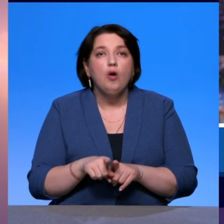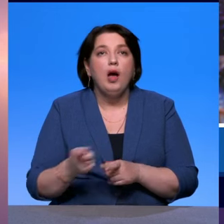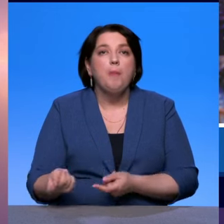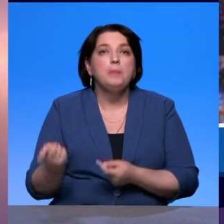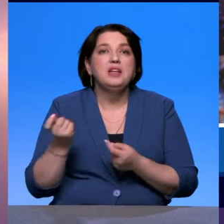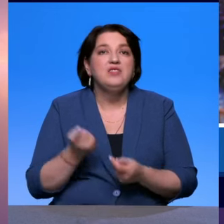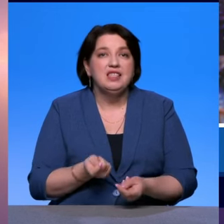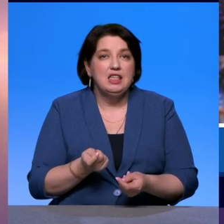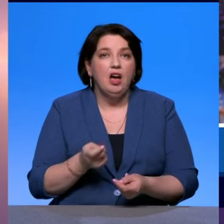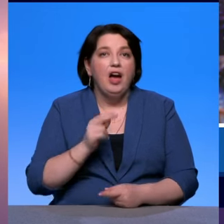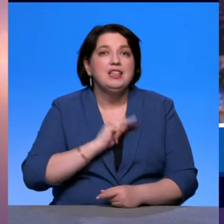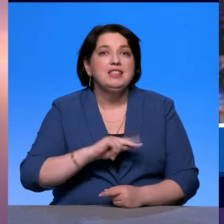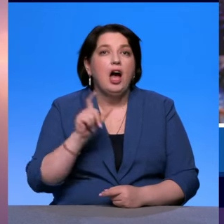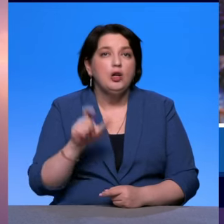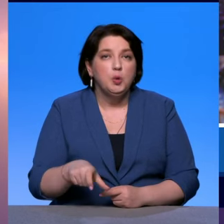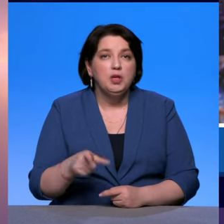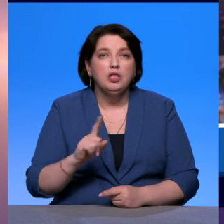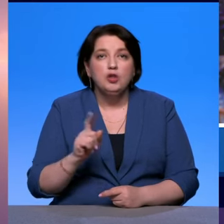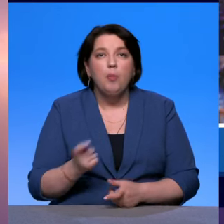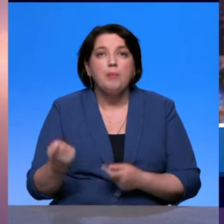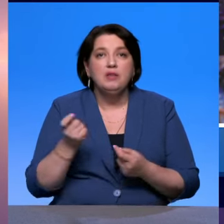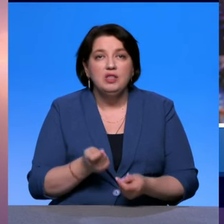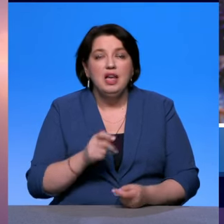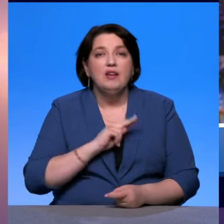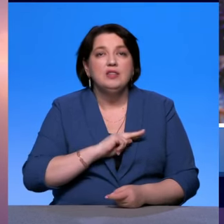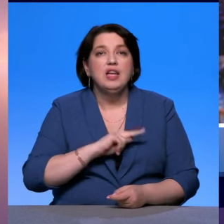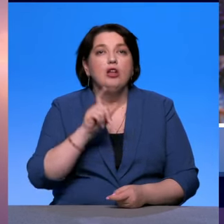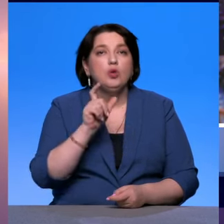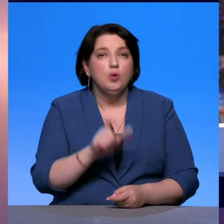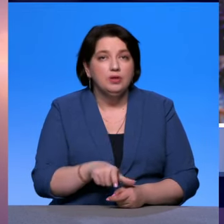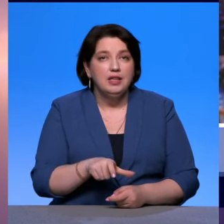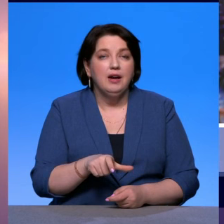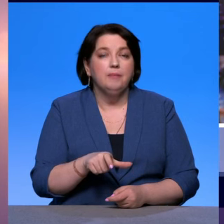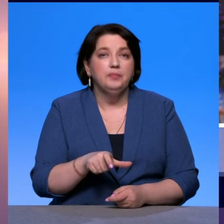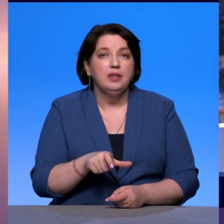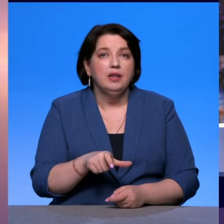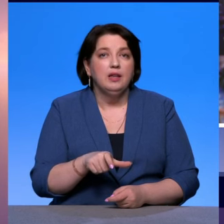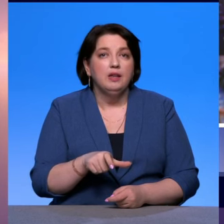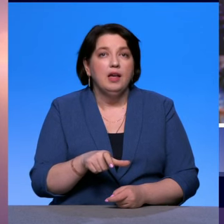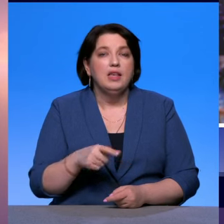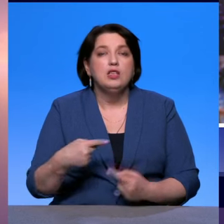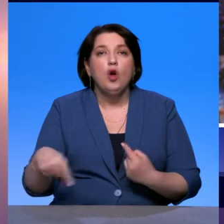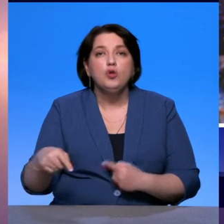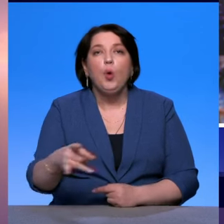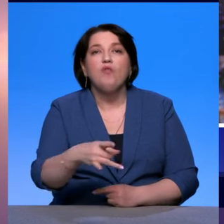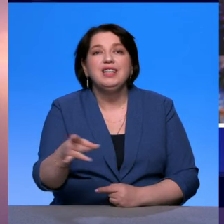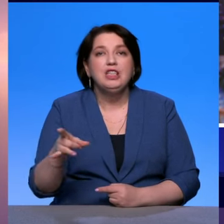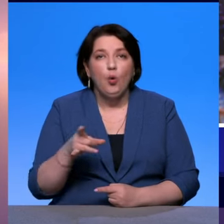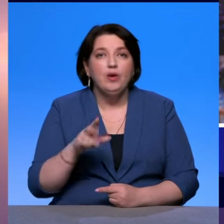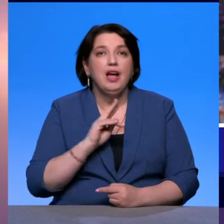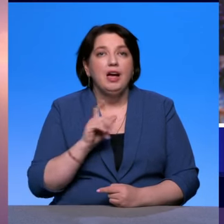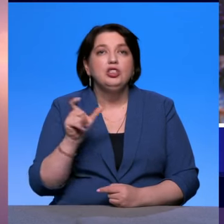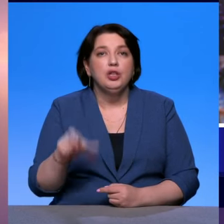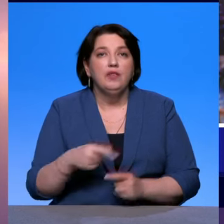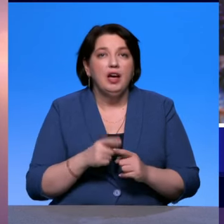статистика. Чтобы привести сотрудника, скажем так, привести из другого региона сотрудника, это